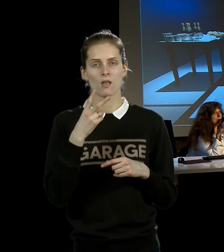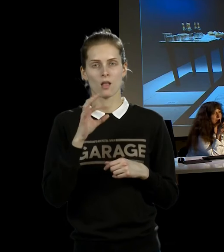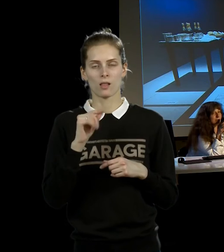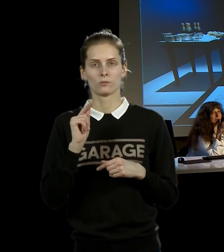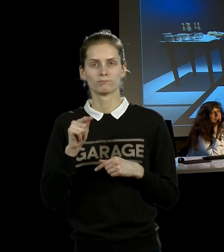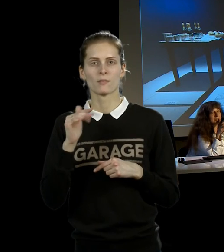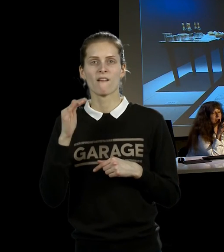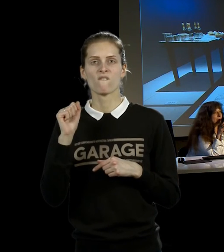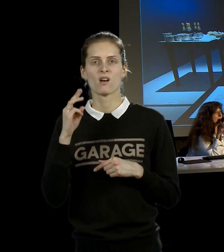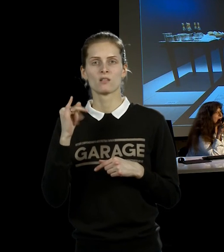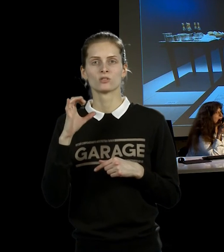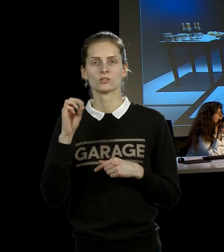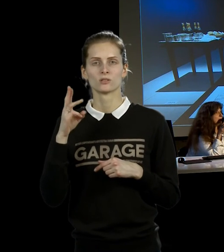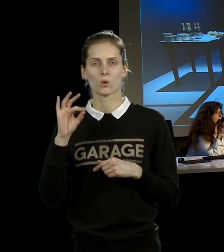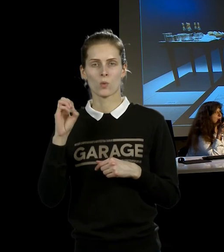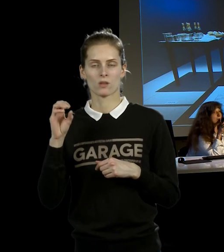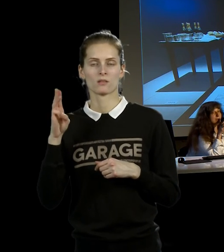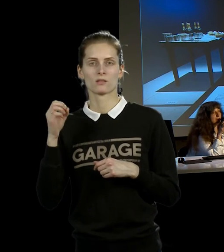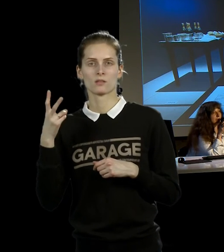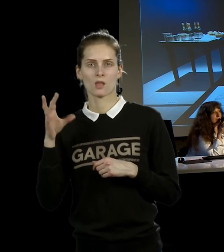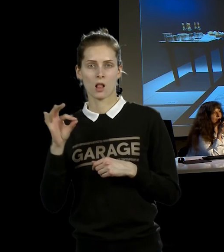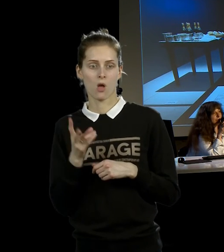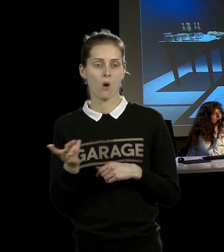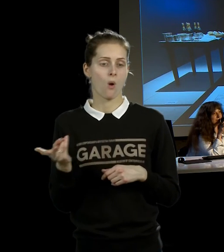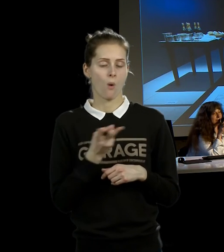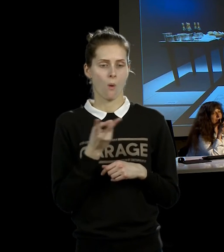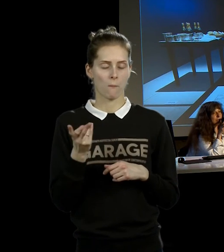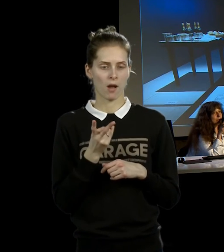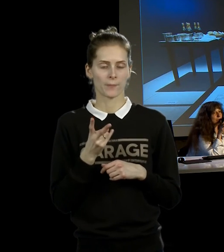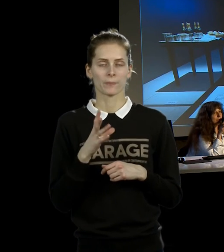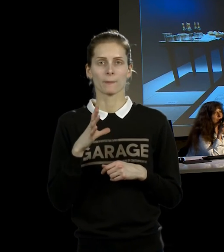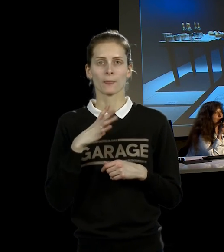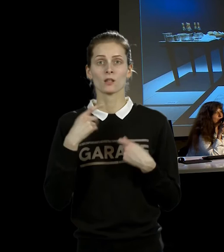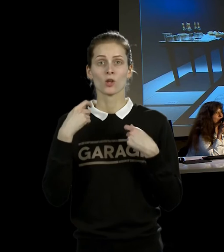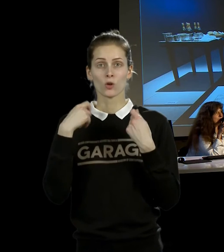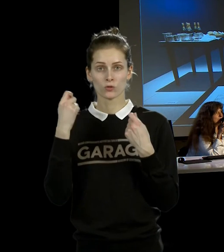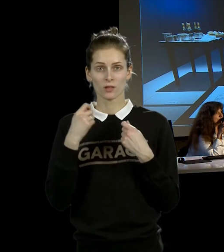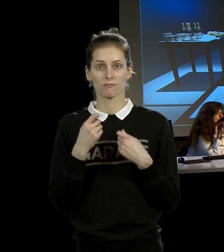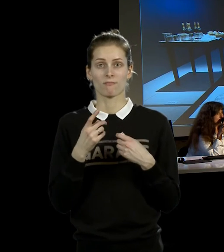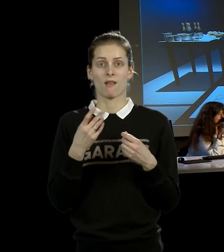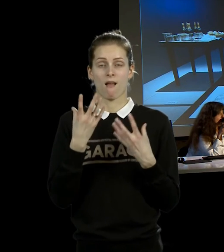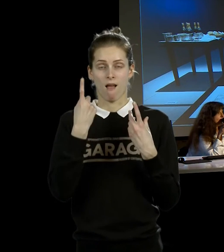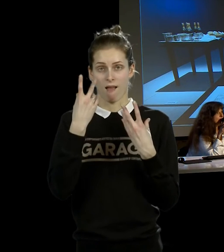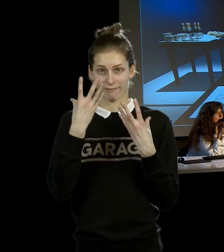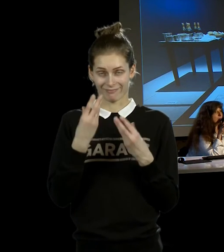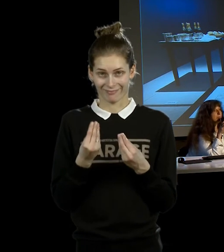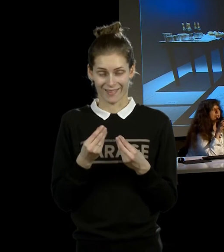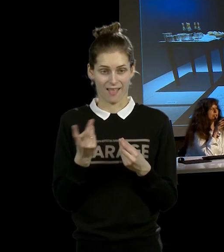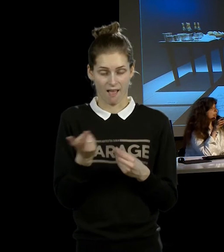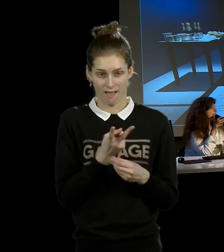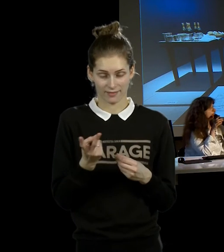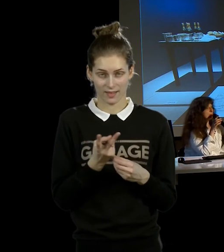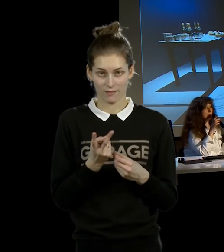который у них в один день был. И позвали гостей, 11 человек. И когда гости пришли, Улая и